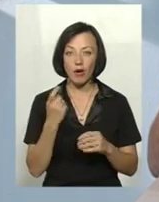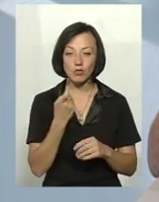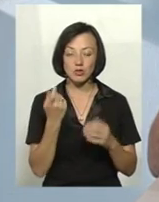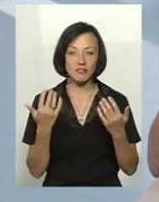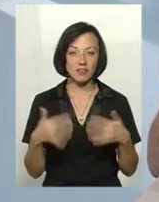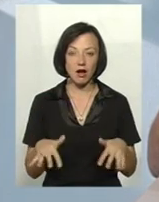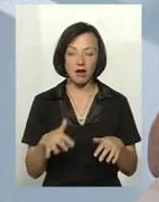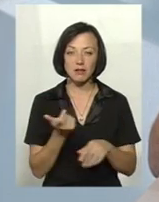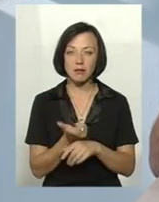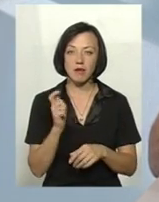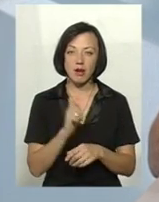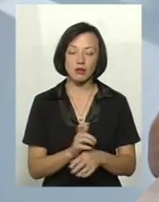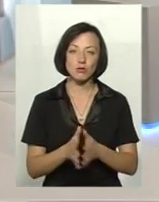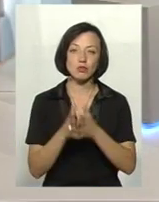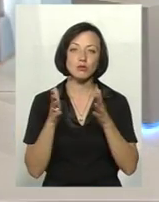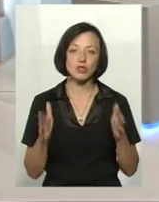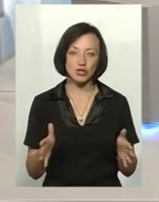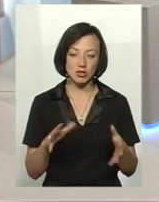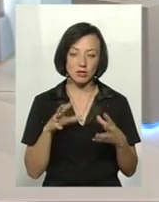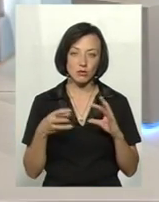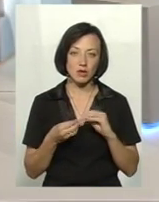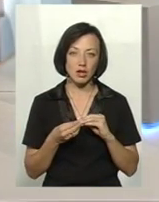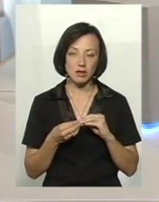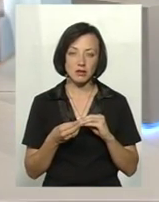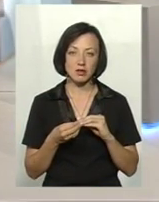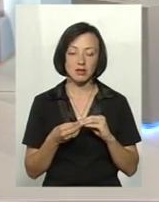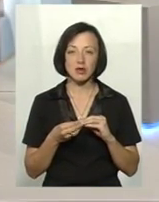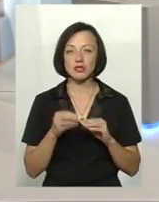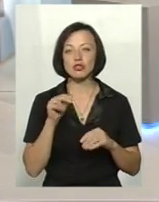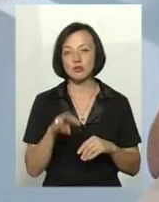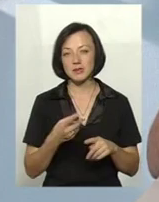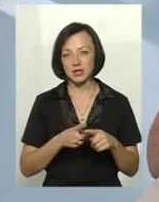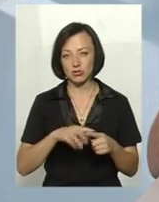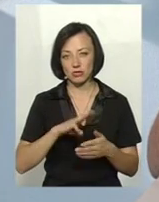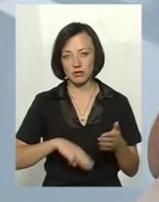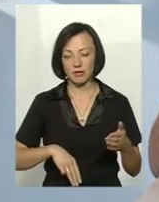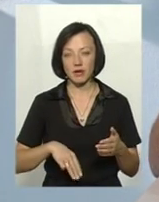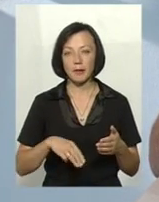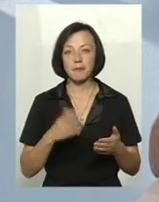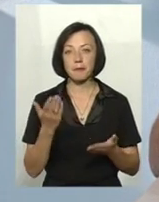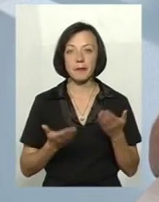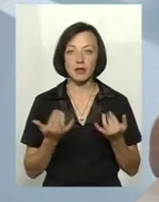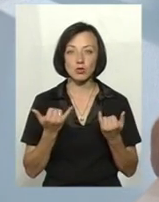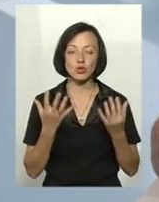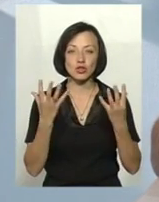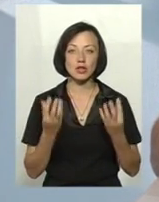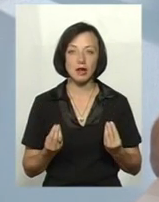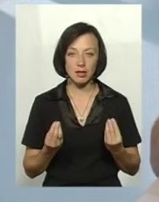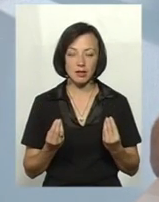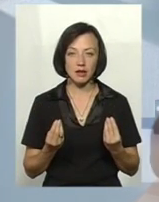втрати, вони набагато більші і наслідки, ніж оці штрафні санкції. Тому що якщо на сьогоднішній день